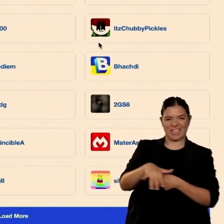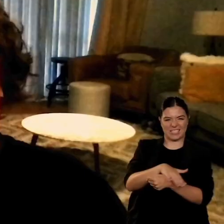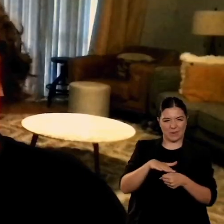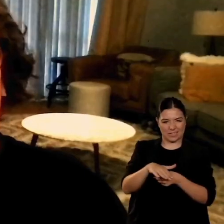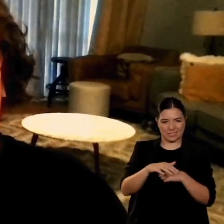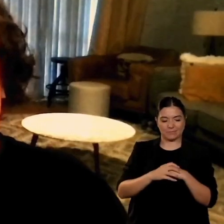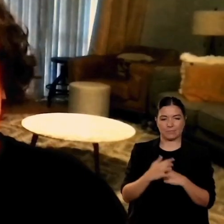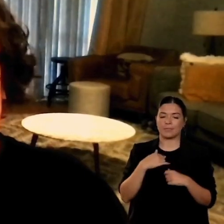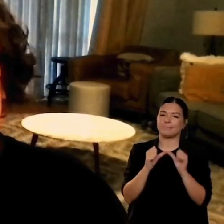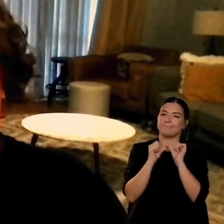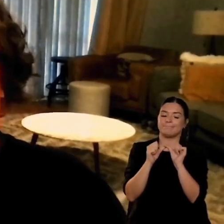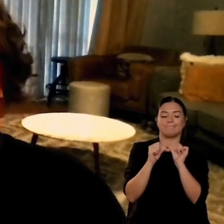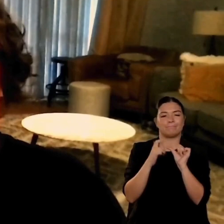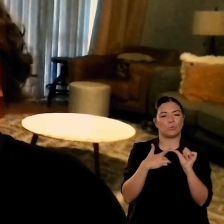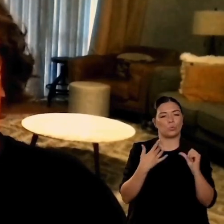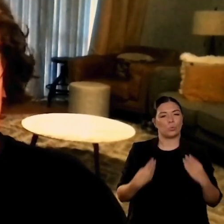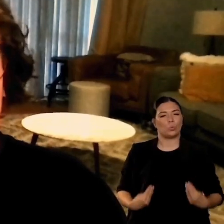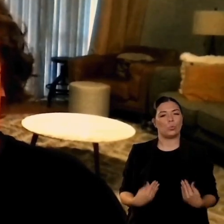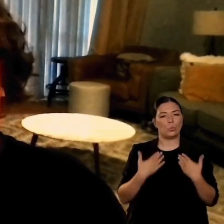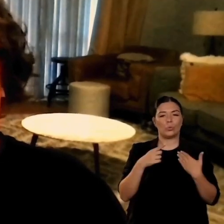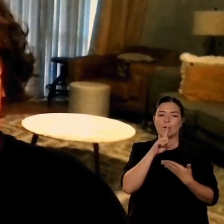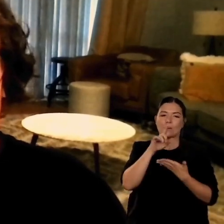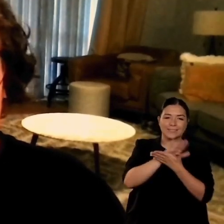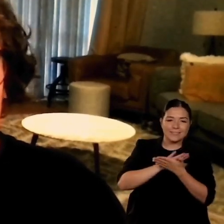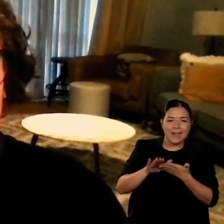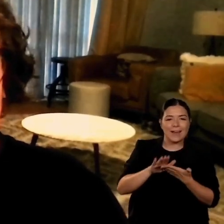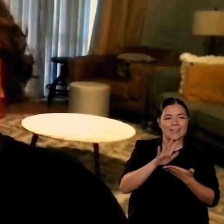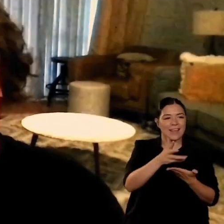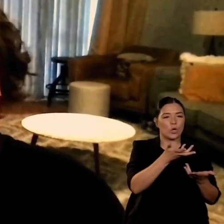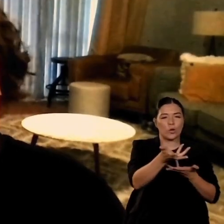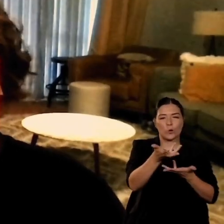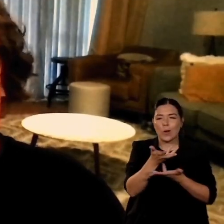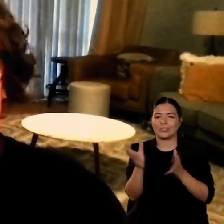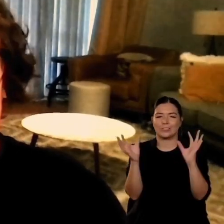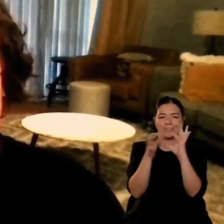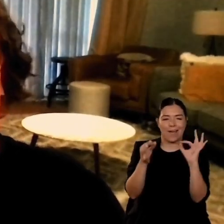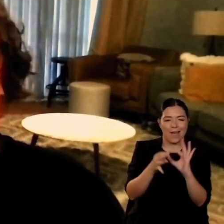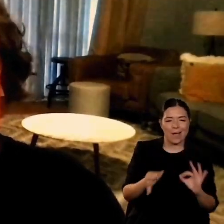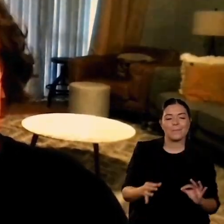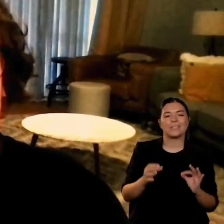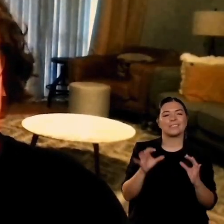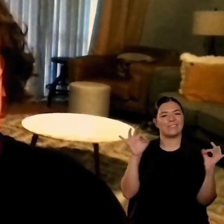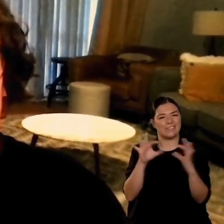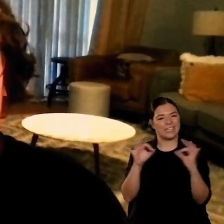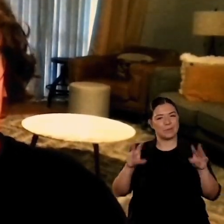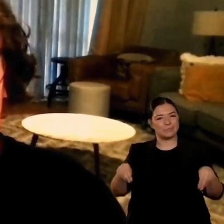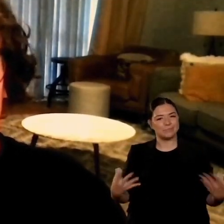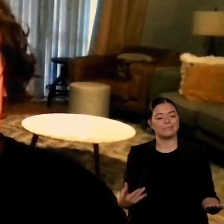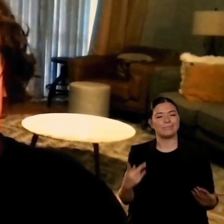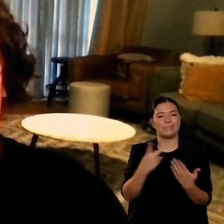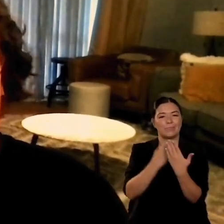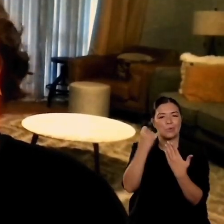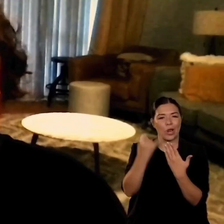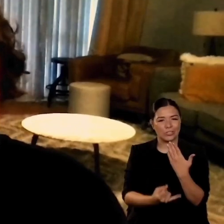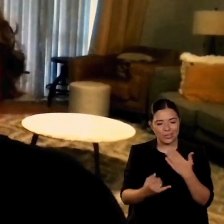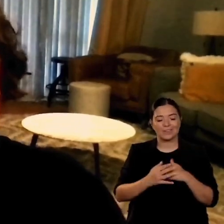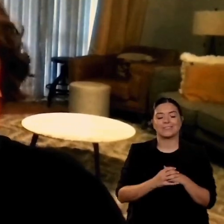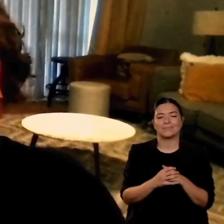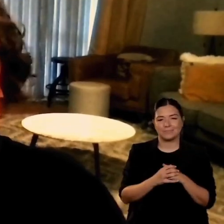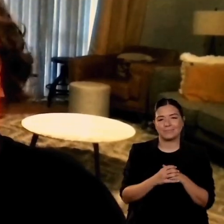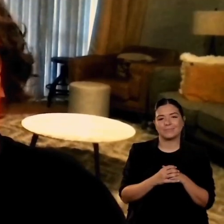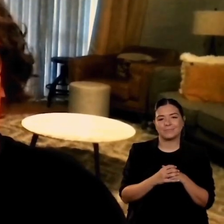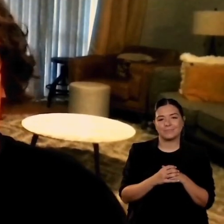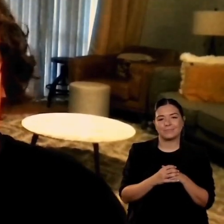studio grazie a tutti i curatori attraverso il mondo per far sì che questo studio sia possibile una cosa